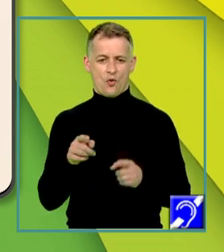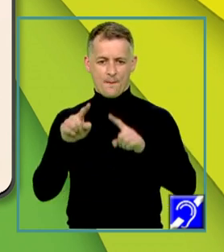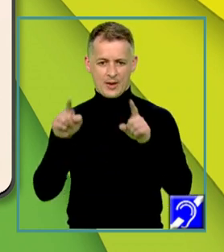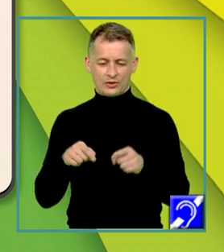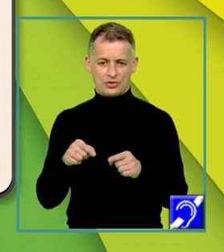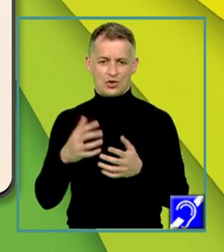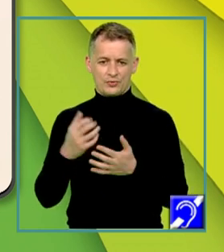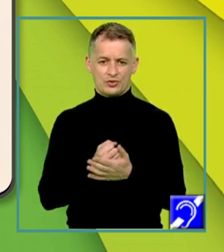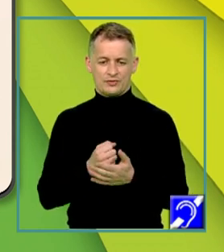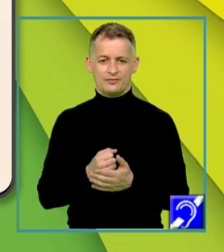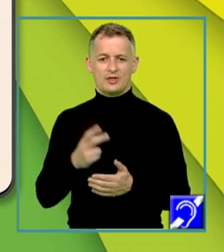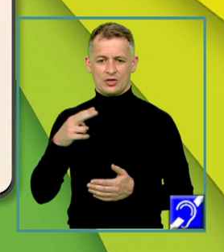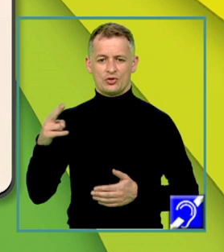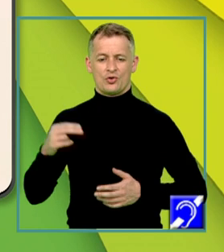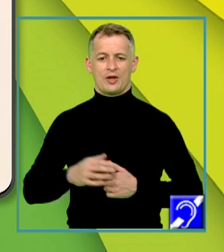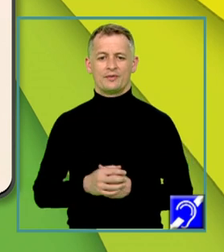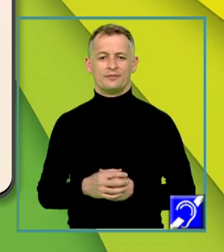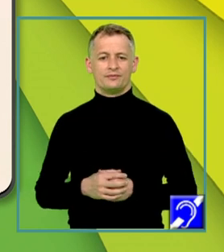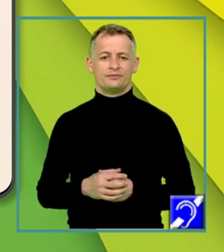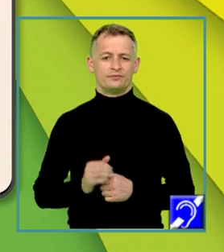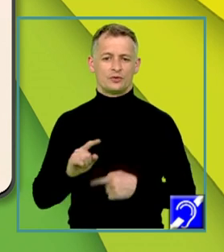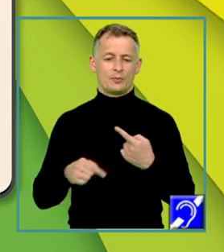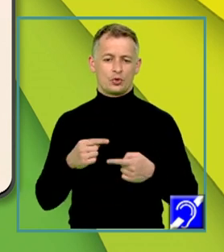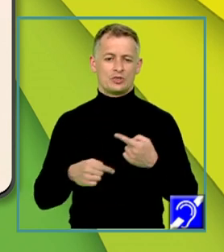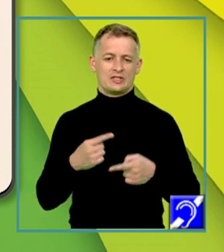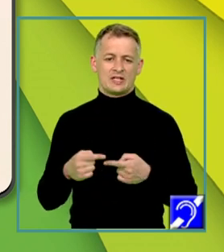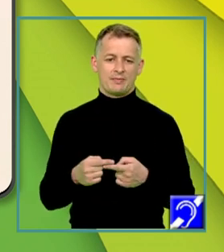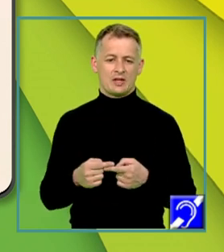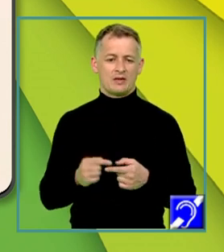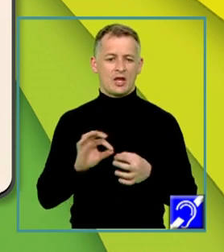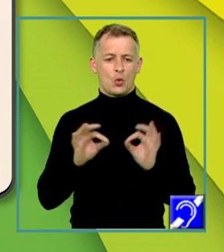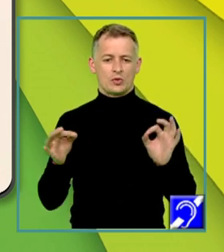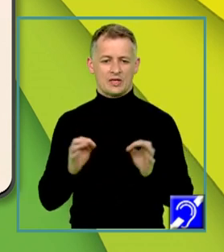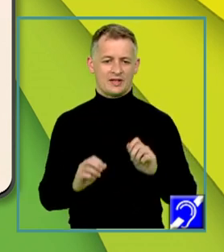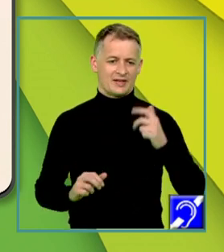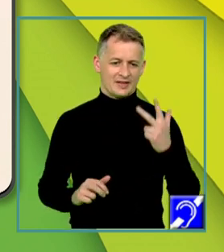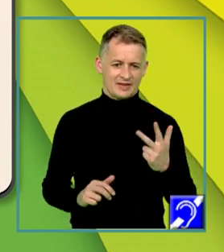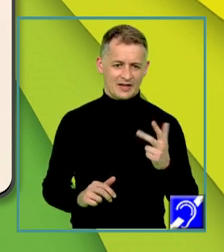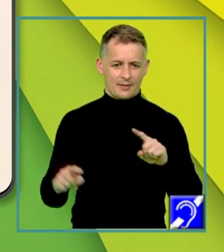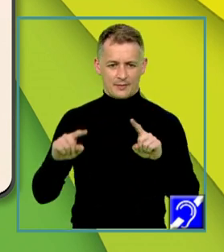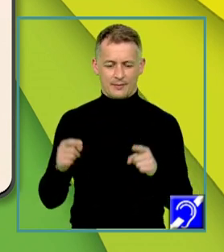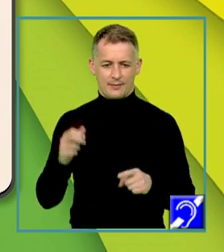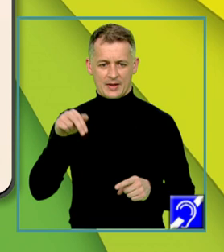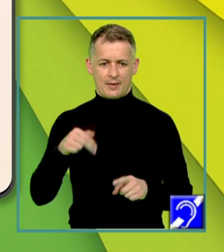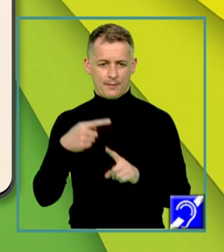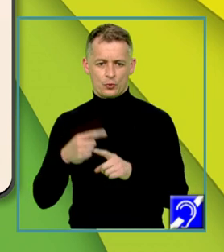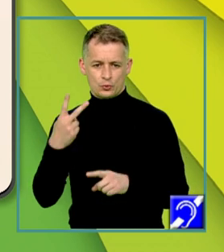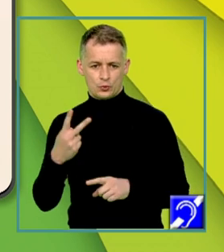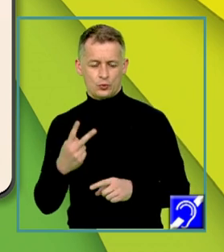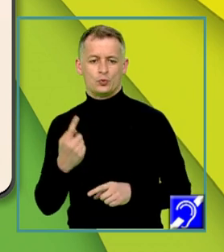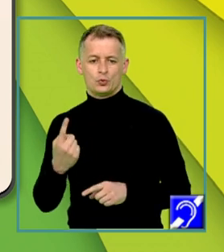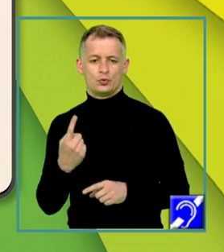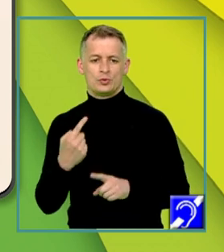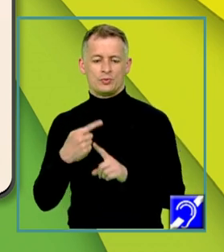echivalent în continuare cu următorul sistem de ecuații. 3 pe lângă Ien plus 1 egal